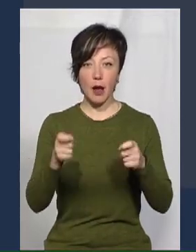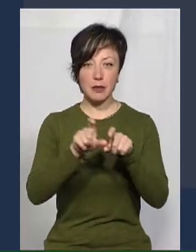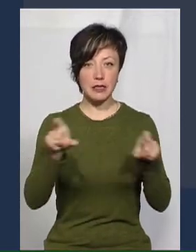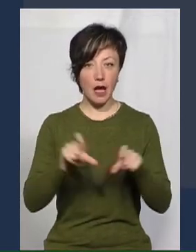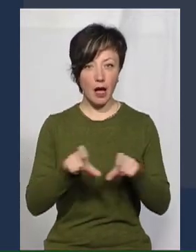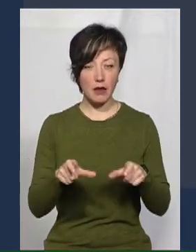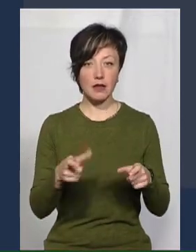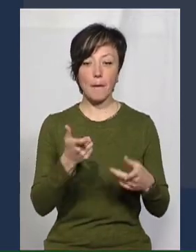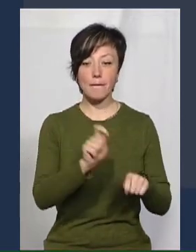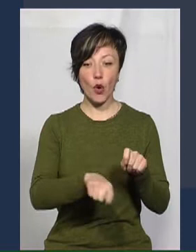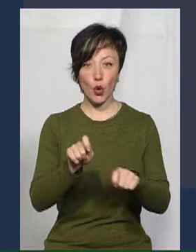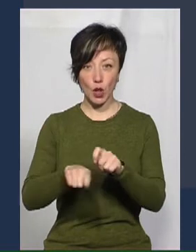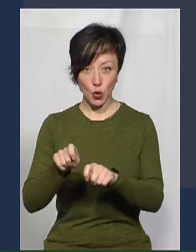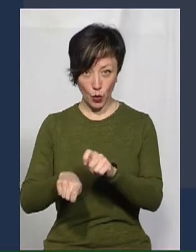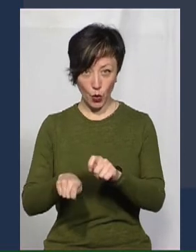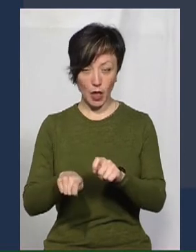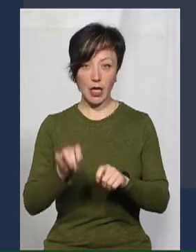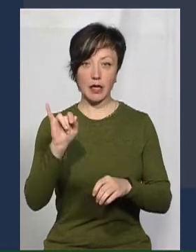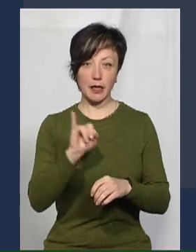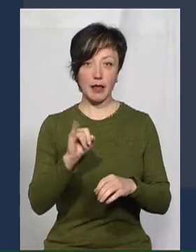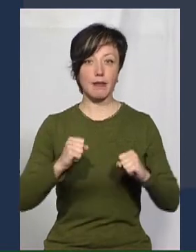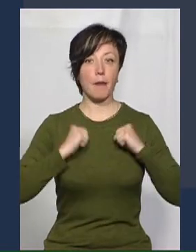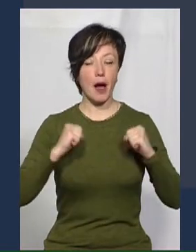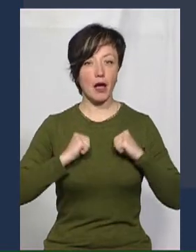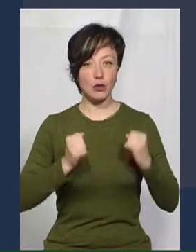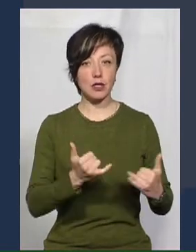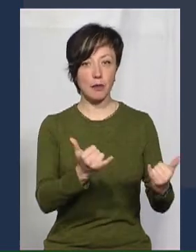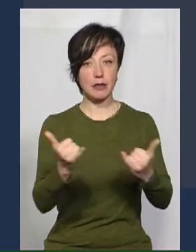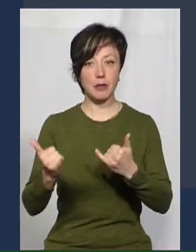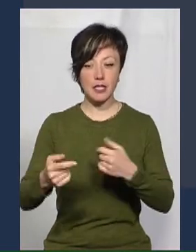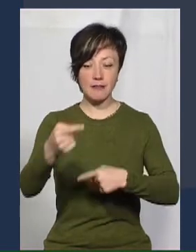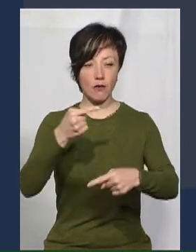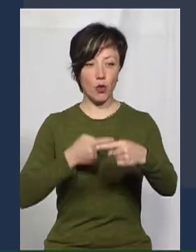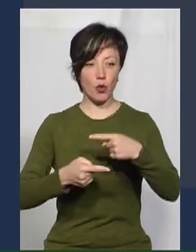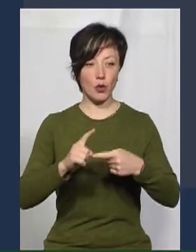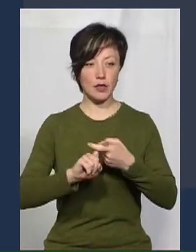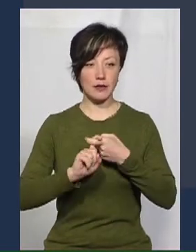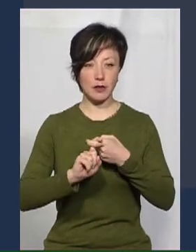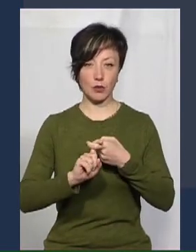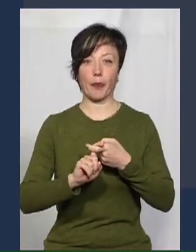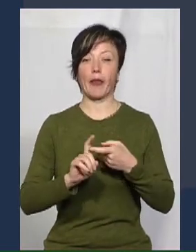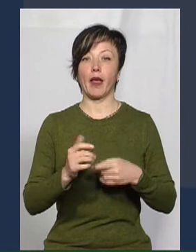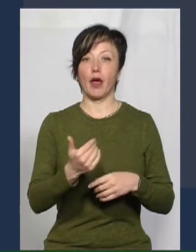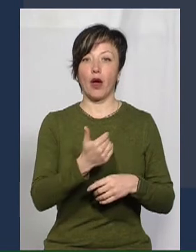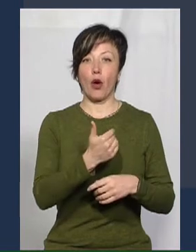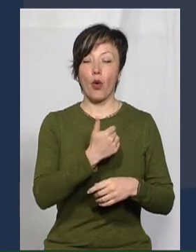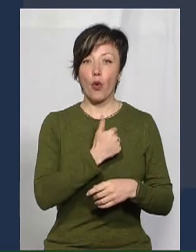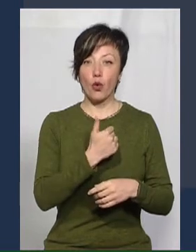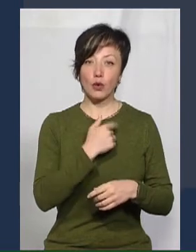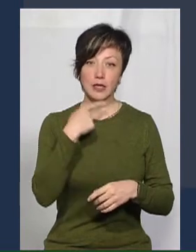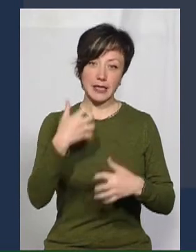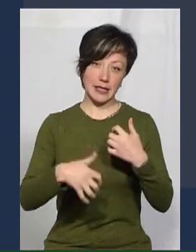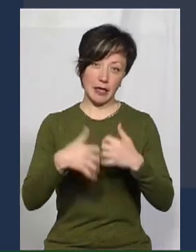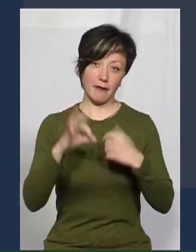закладів, які моніторять і намагаються забезпечити зворотній зв'язок. Хочу сказати, що в середньому